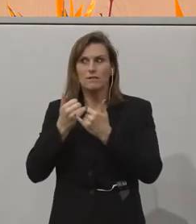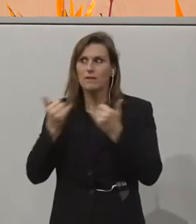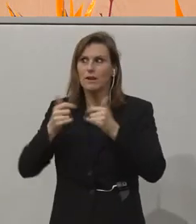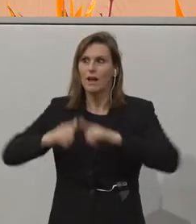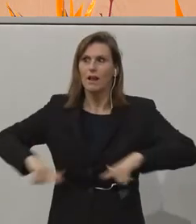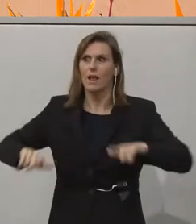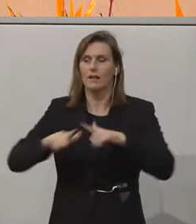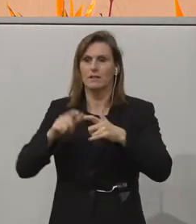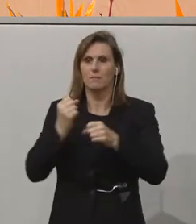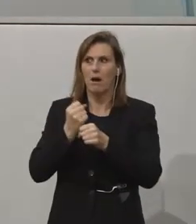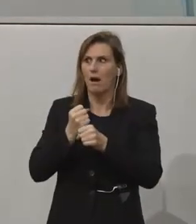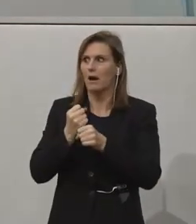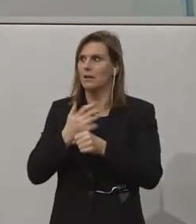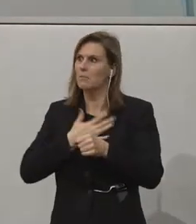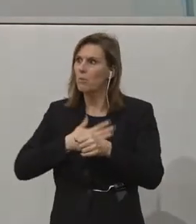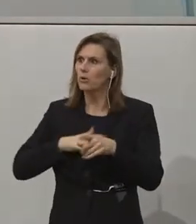such a program?